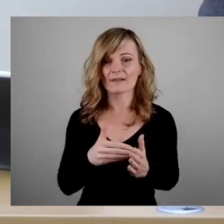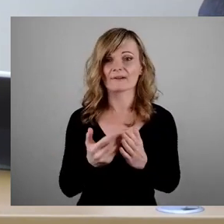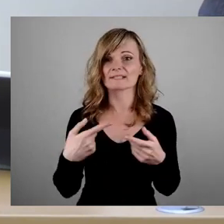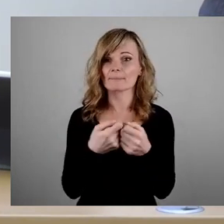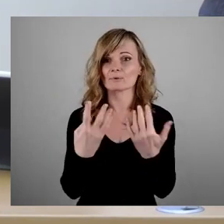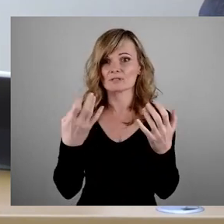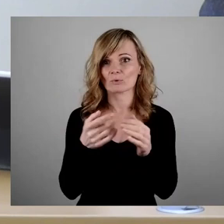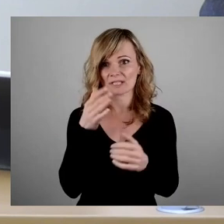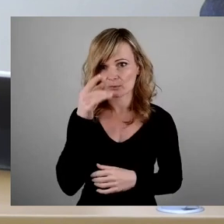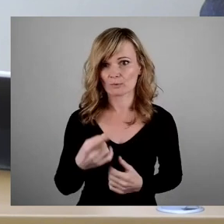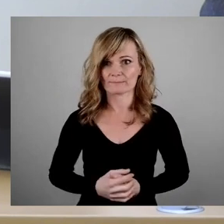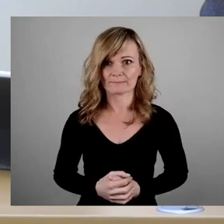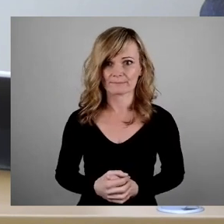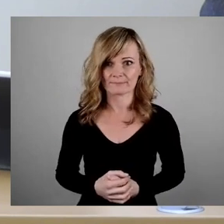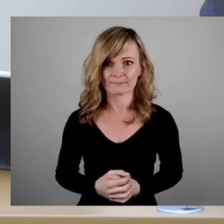die Grünen.